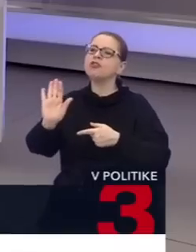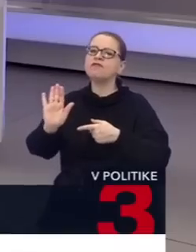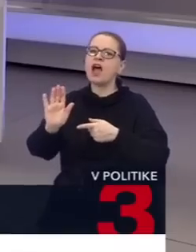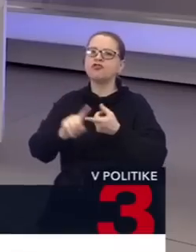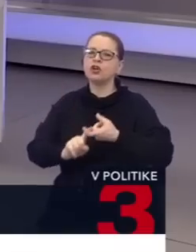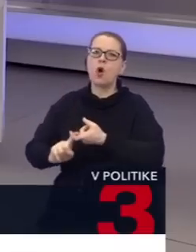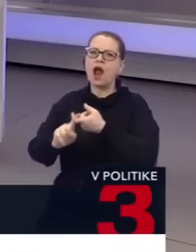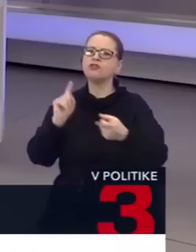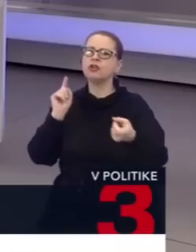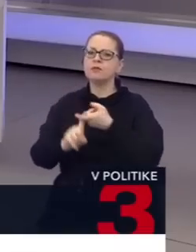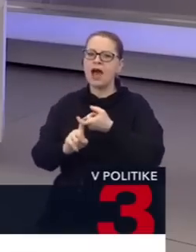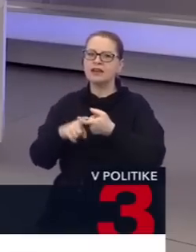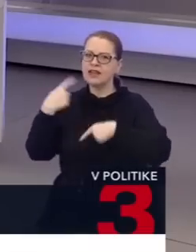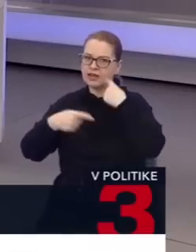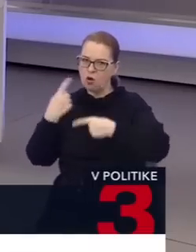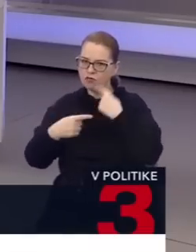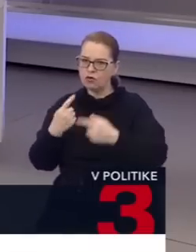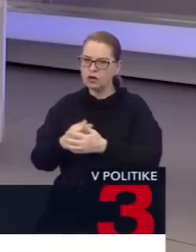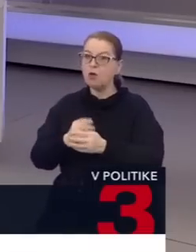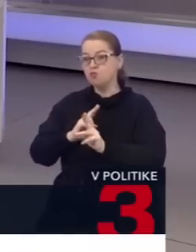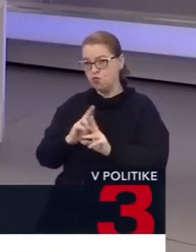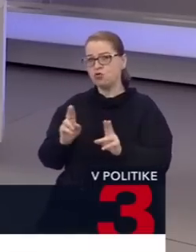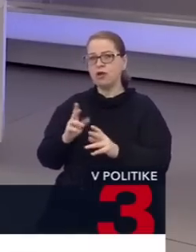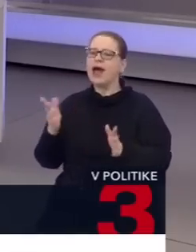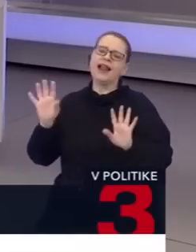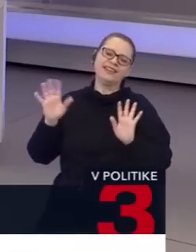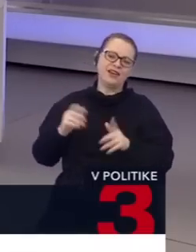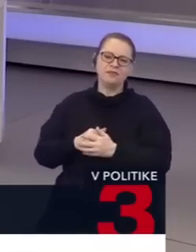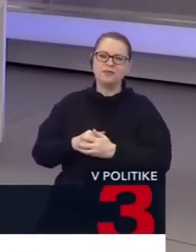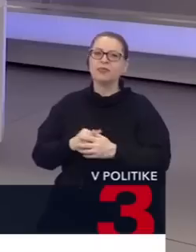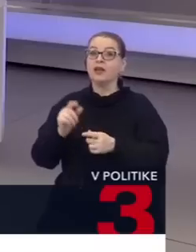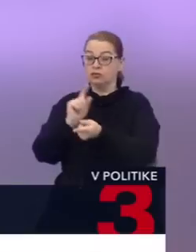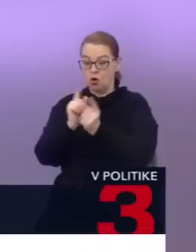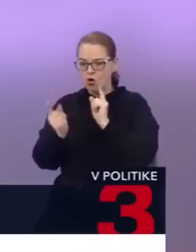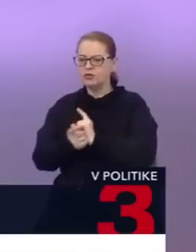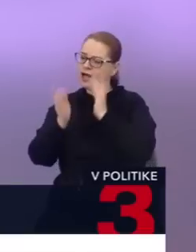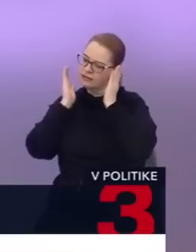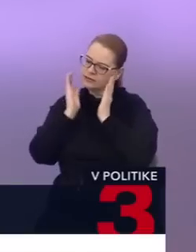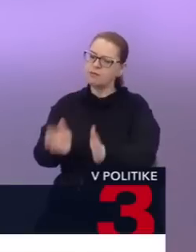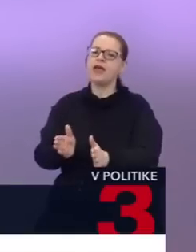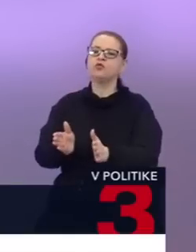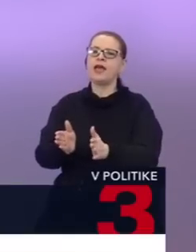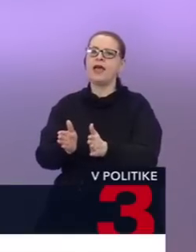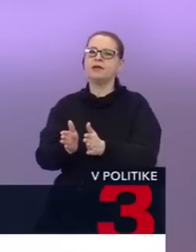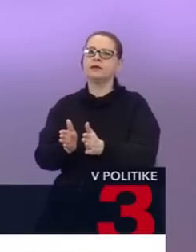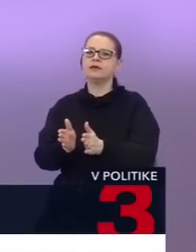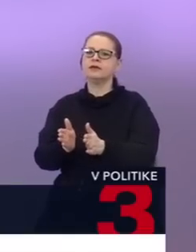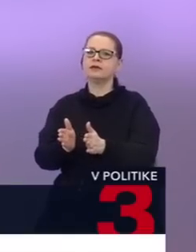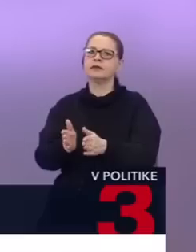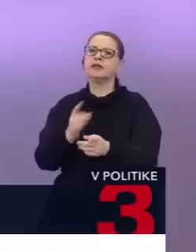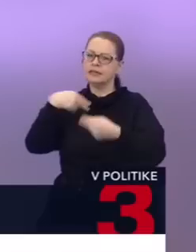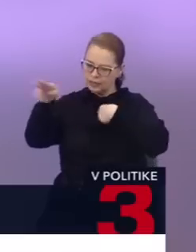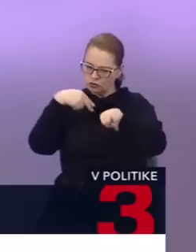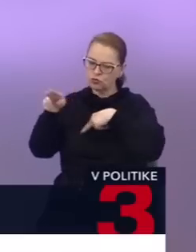partnery prišli. Môžem. Takže, tak povedzte. Nie, tá dohoda smeruje opäť. Aj v tej diskusii s koaličnými